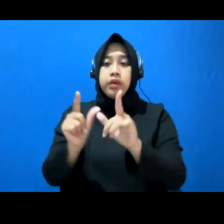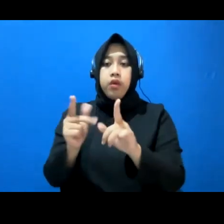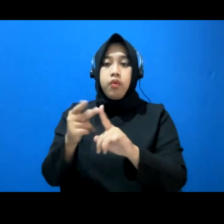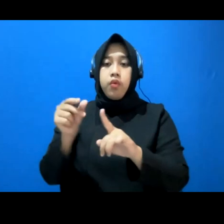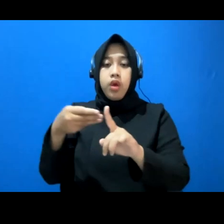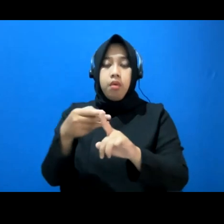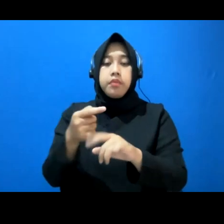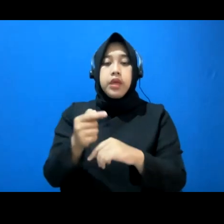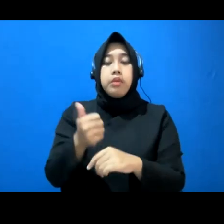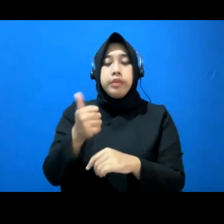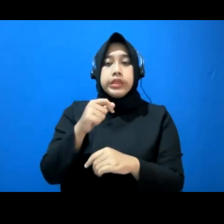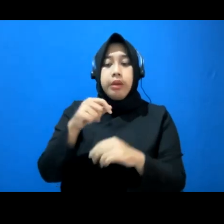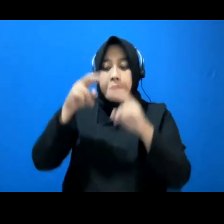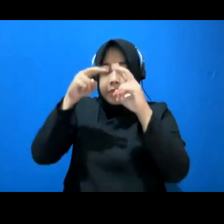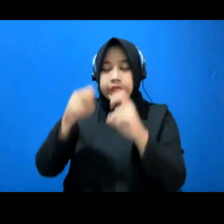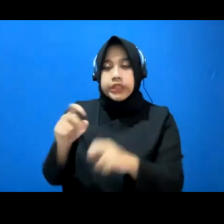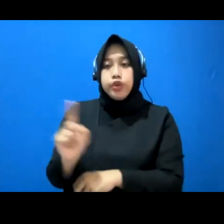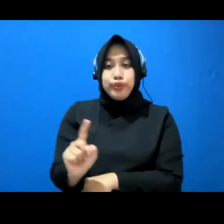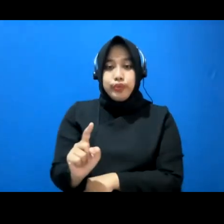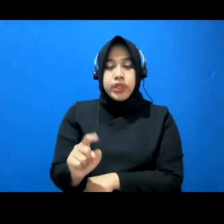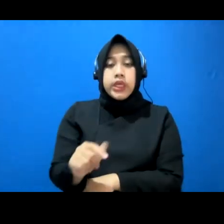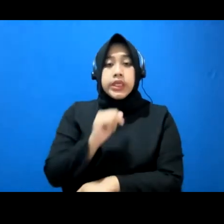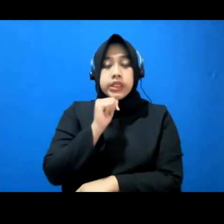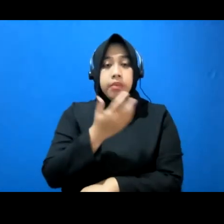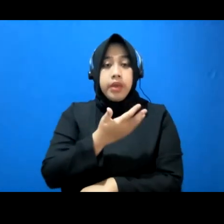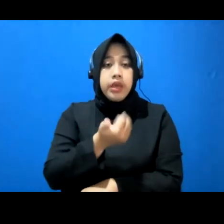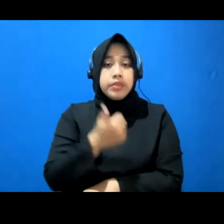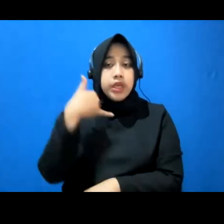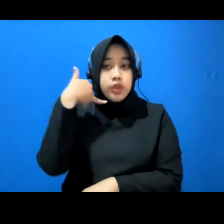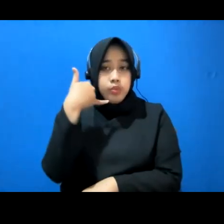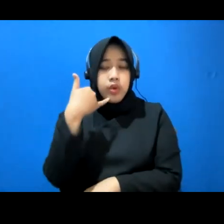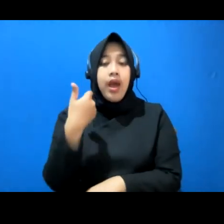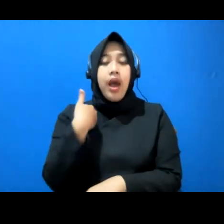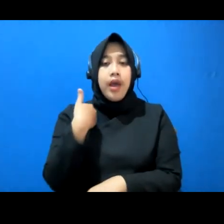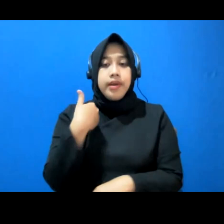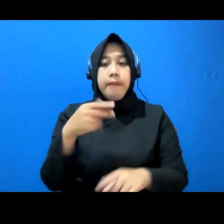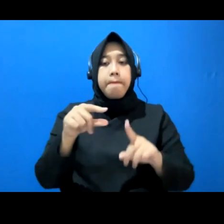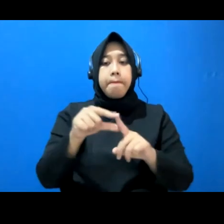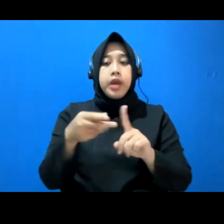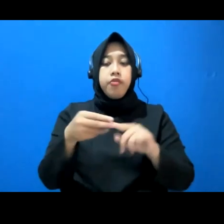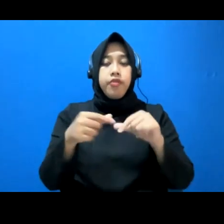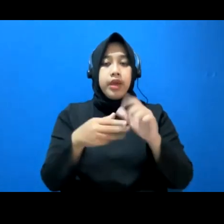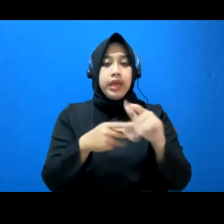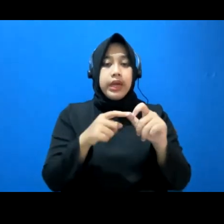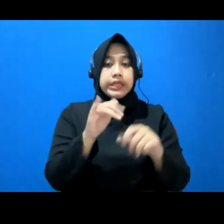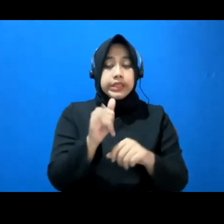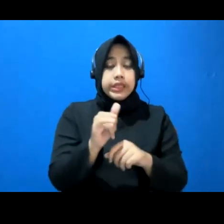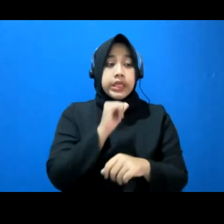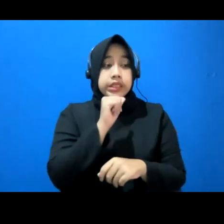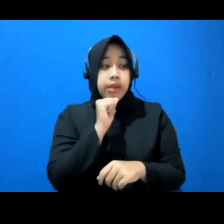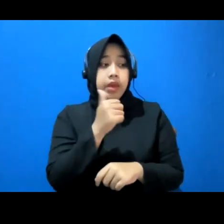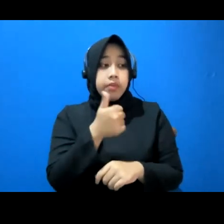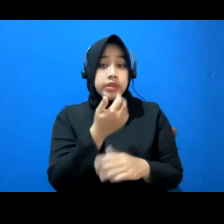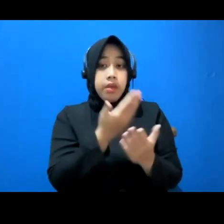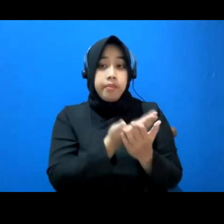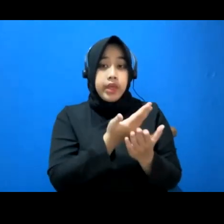-kira dia bisa hubungi. Jadi sudah ada preferensi sebelumnya siapa yang dia bisa minta tolong, kemudian